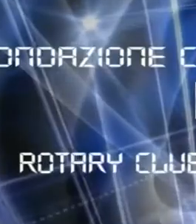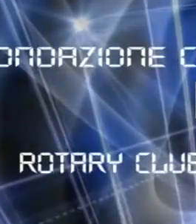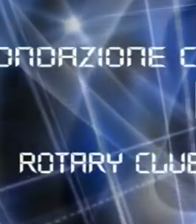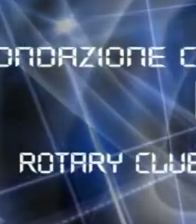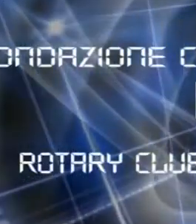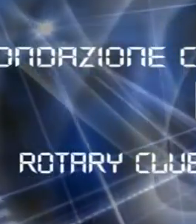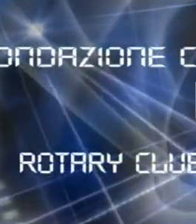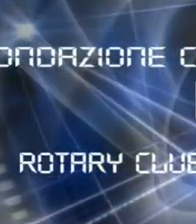Grazie Grazie a